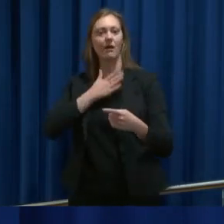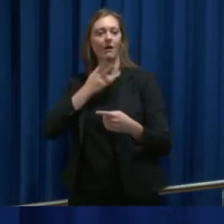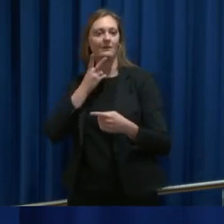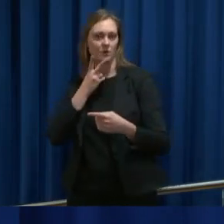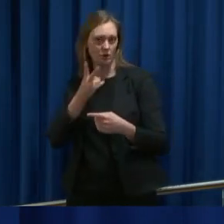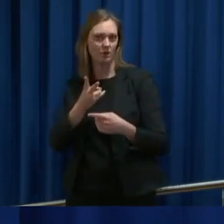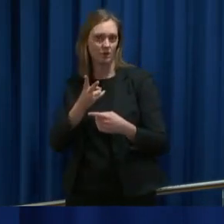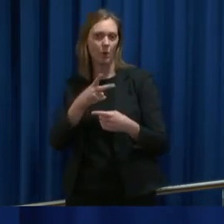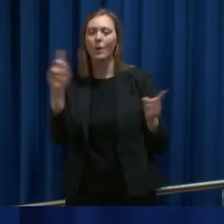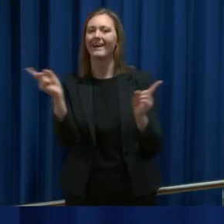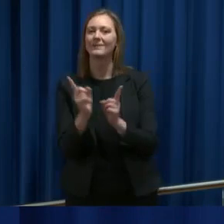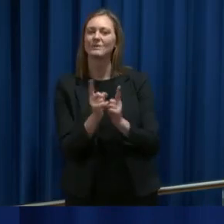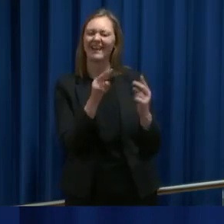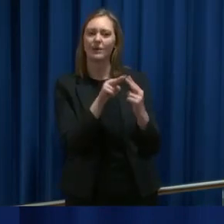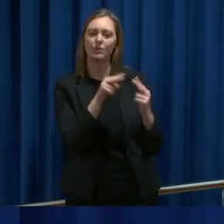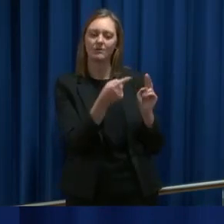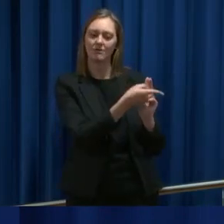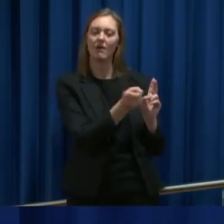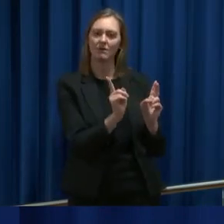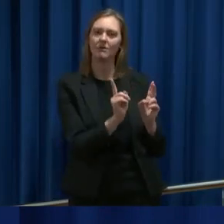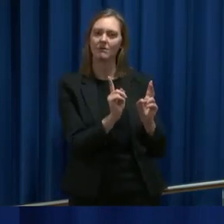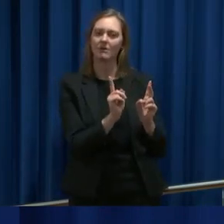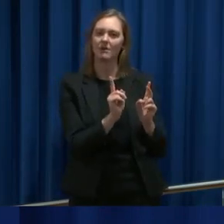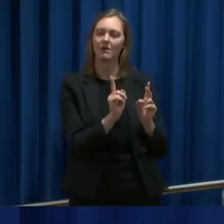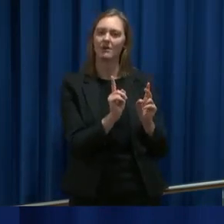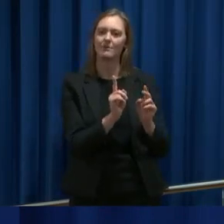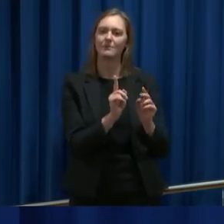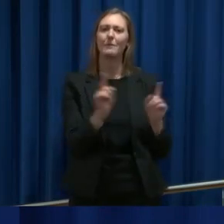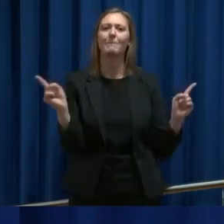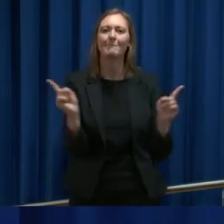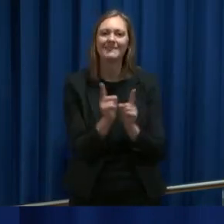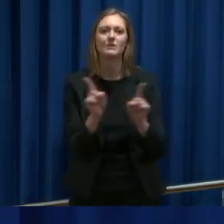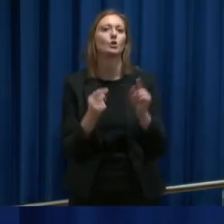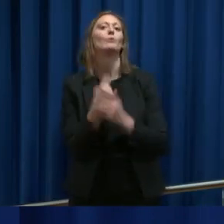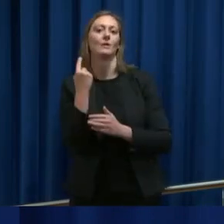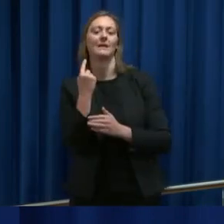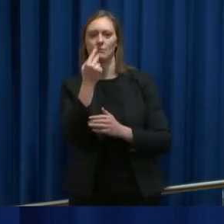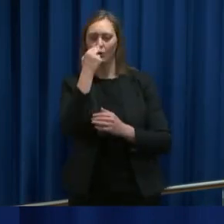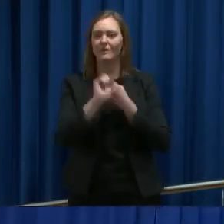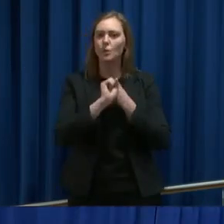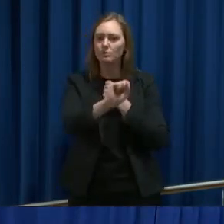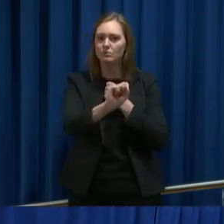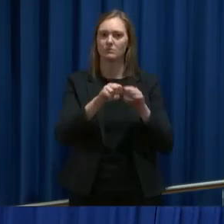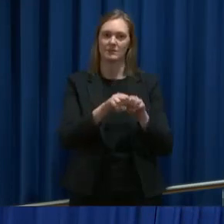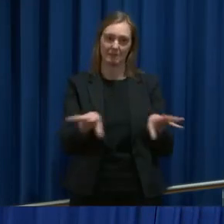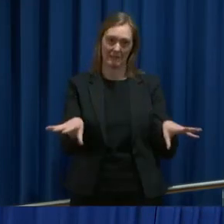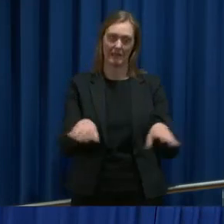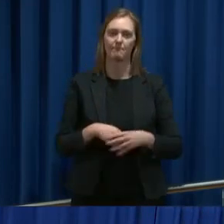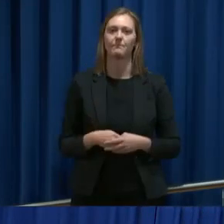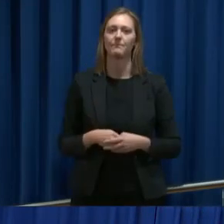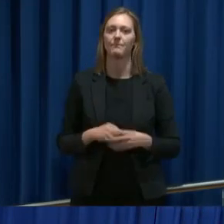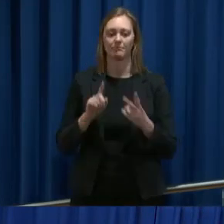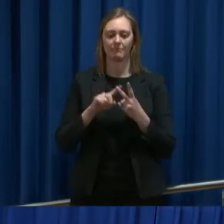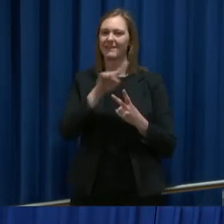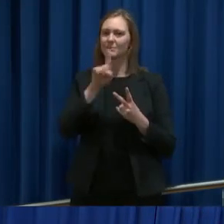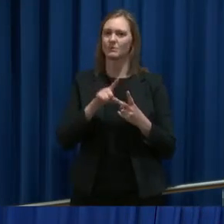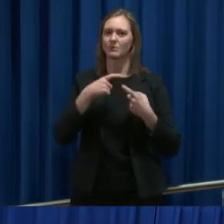reduserer kontakten til et minimum, slik at den nettopp unngår risiko for smittet. Når det gjelder spørsmålet om